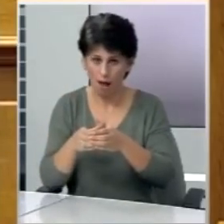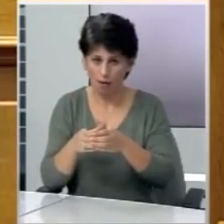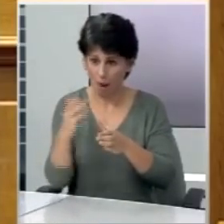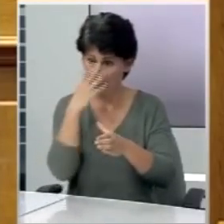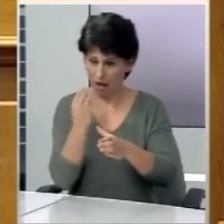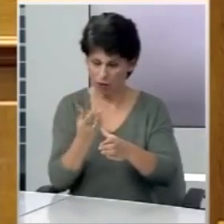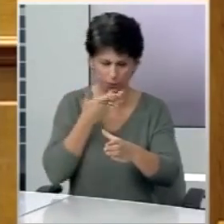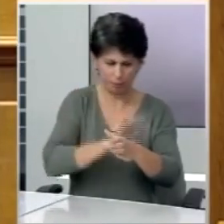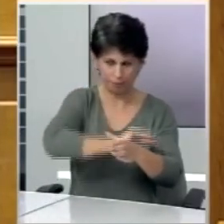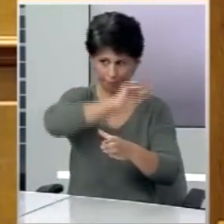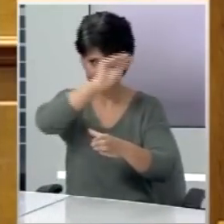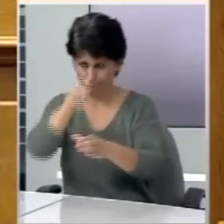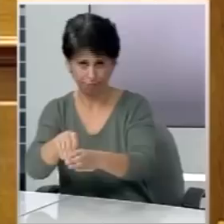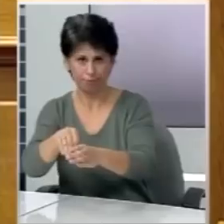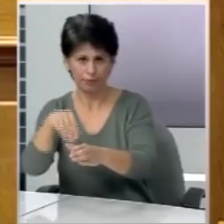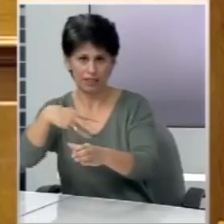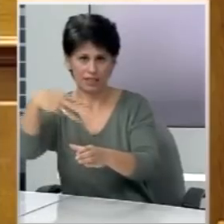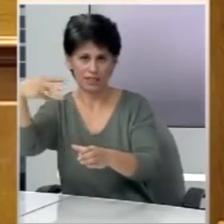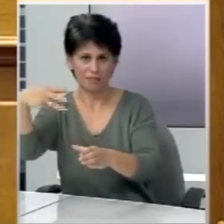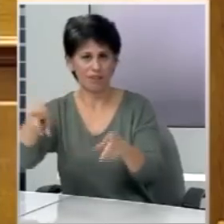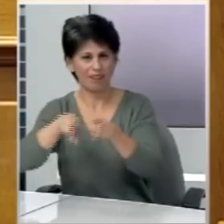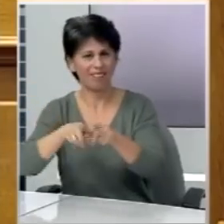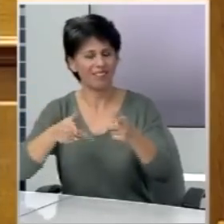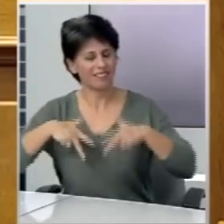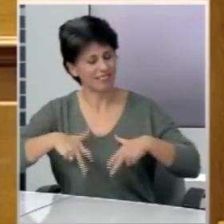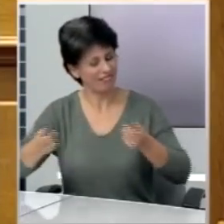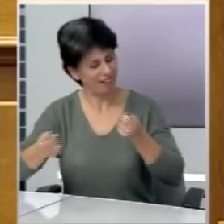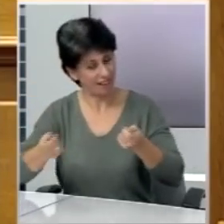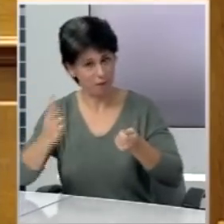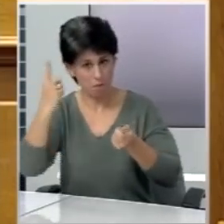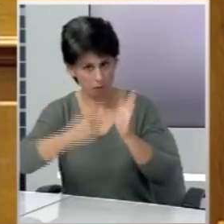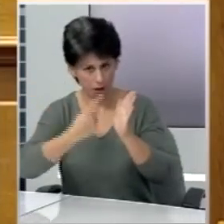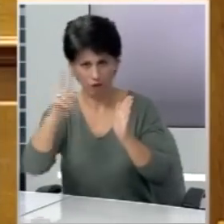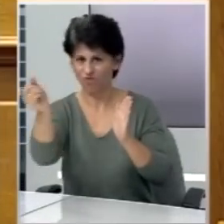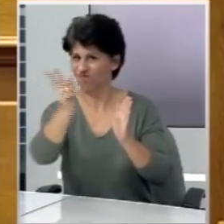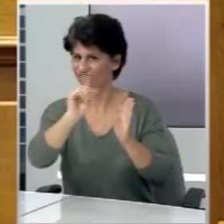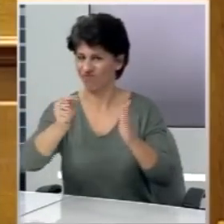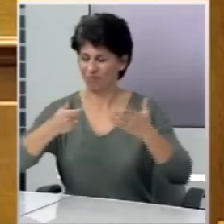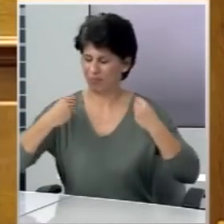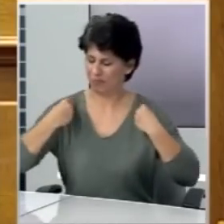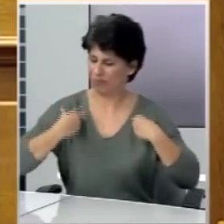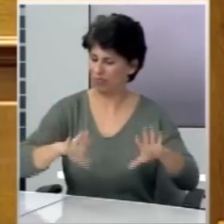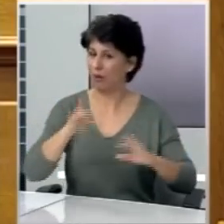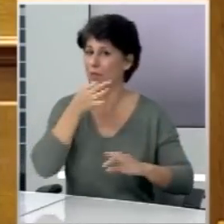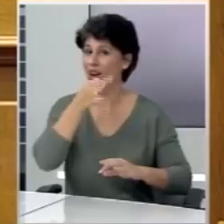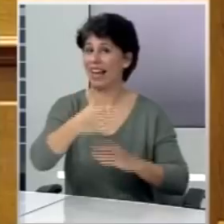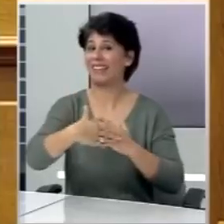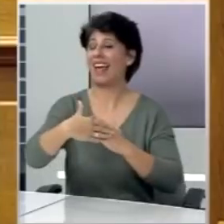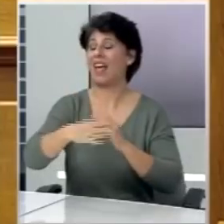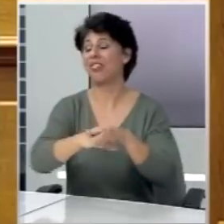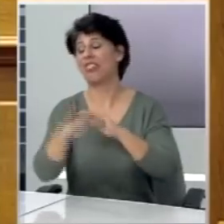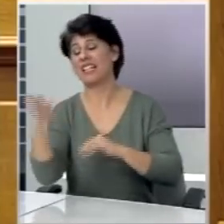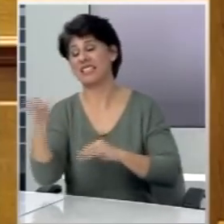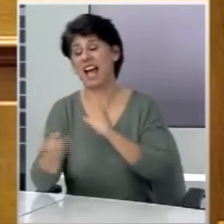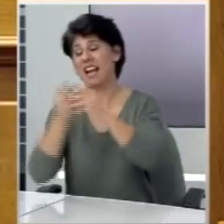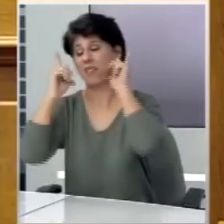ΠΑΣΟΚ στο ΣΥΡΙΖΑ έχει ήδη συγκυβερνήσει και όχι μόνο μια φορά με την επάρατη, όπως τη λέγατε, δεξιά με